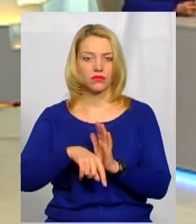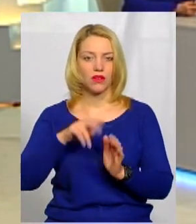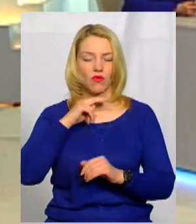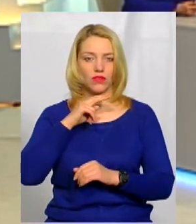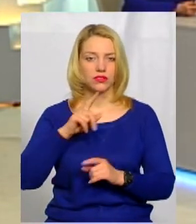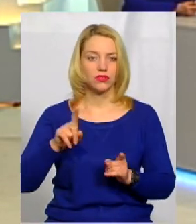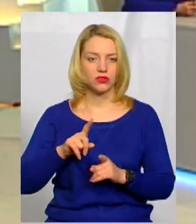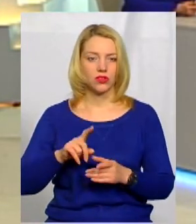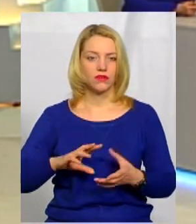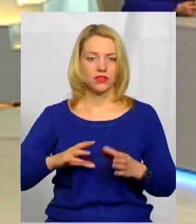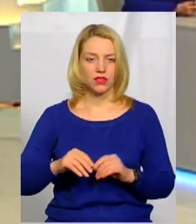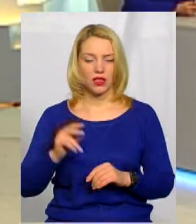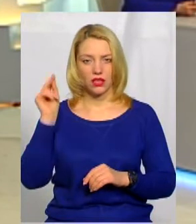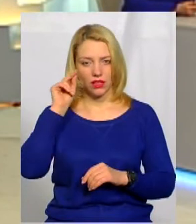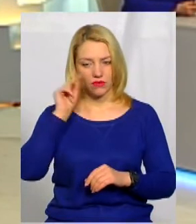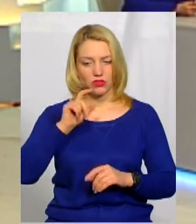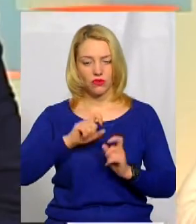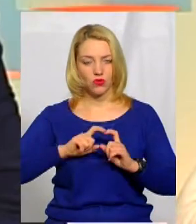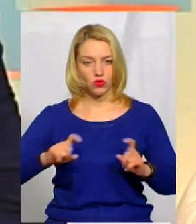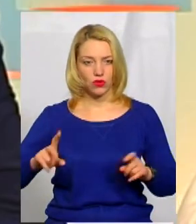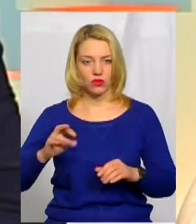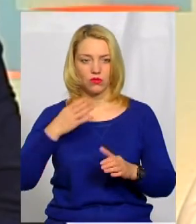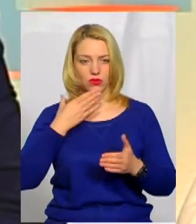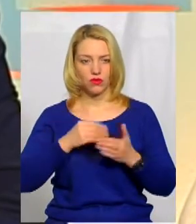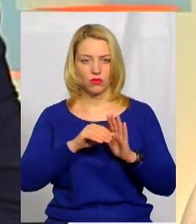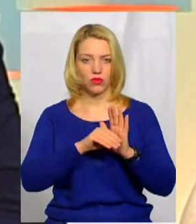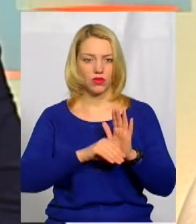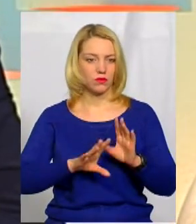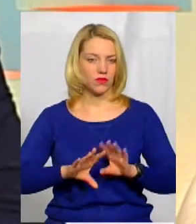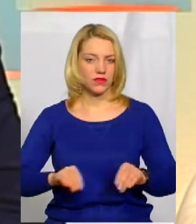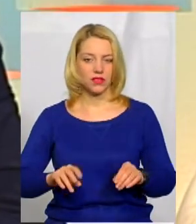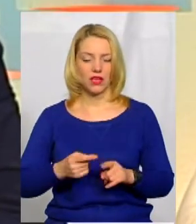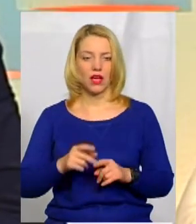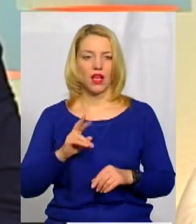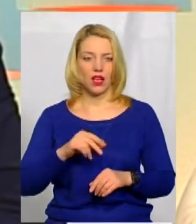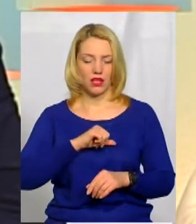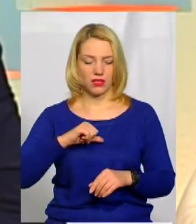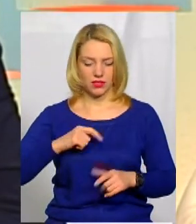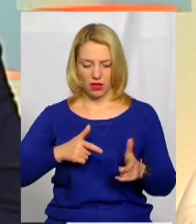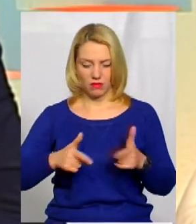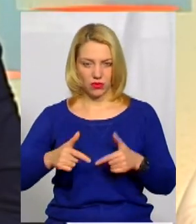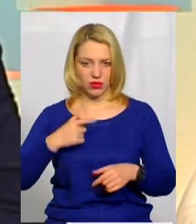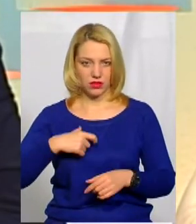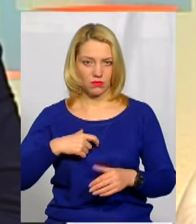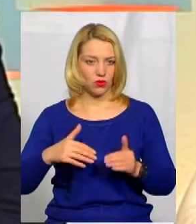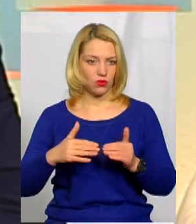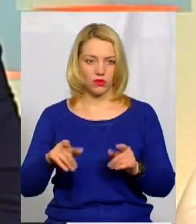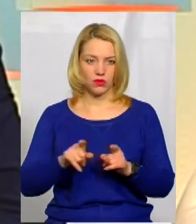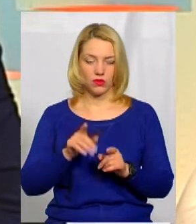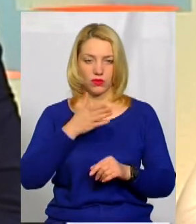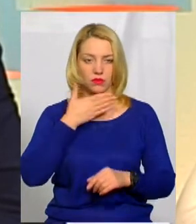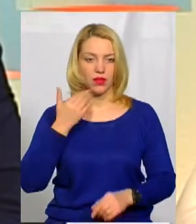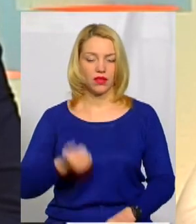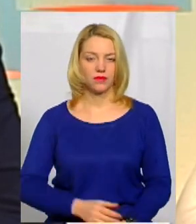взагалі вони все одно проходять навчання в автошколі, але по своєму графіку. А такого, як самопідготовка вдома, такого немає.